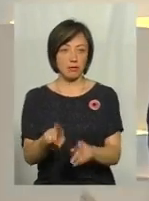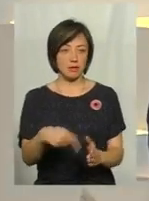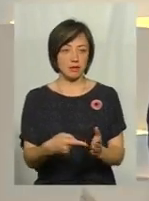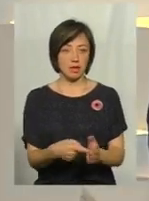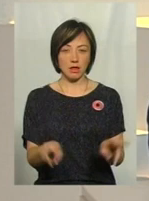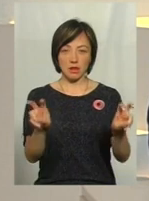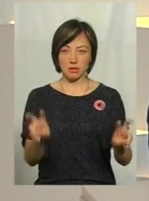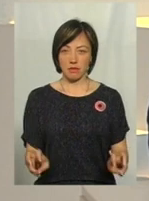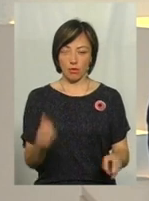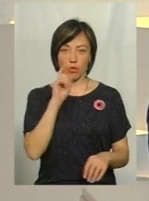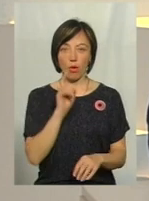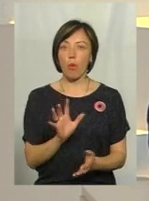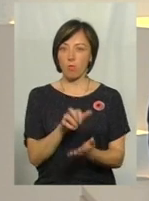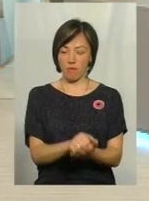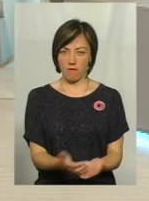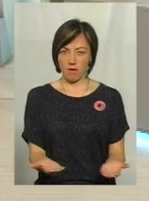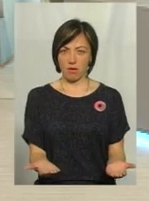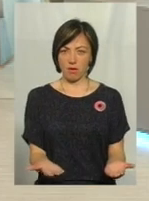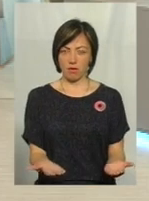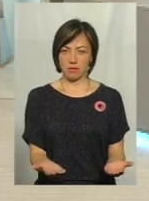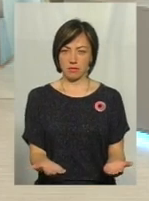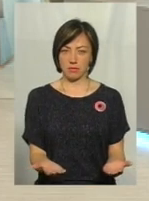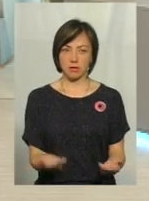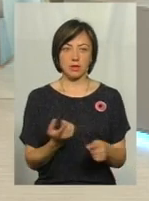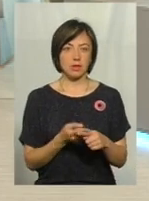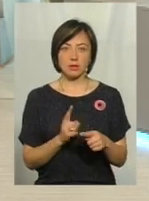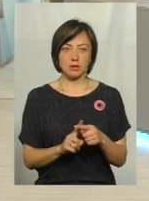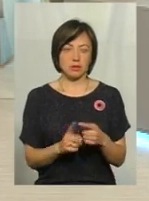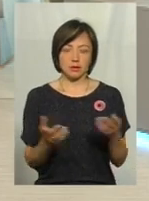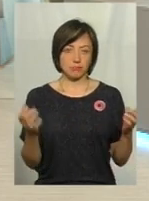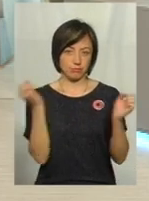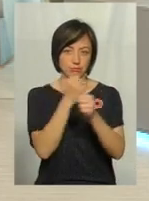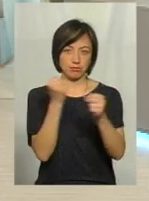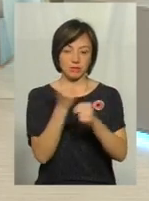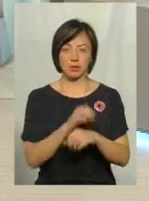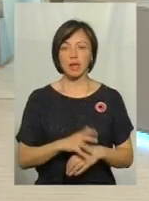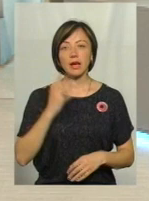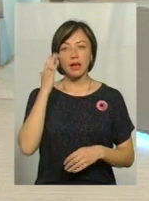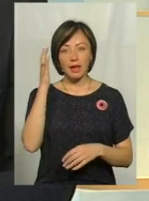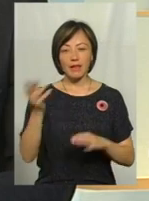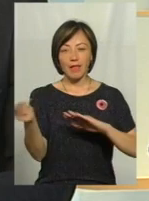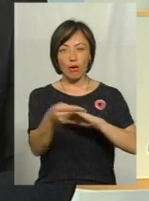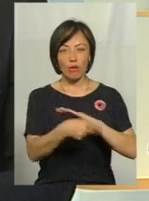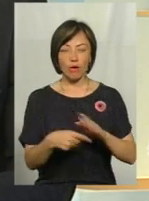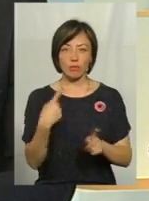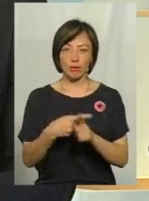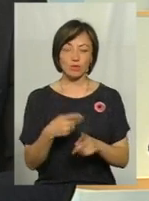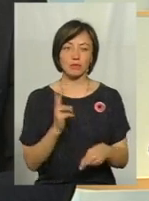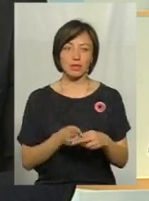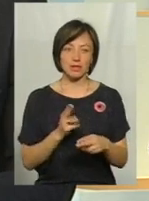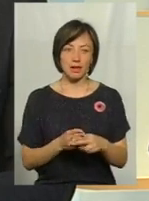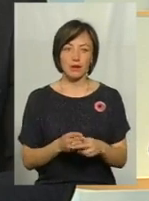називають українські. Окупували, верніше, сказали. Ну, само воно так. Ідеологія плюс метал,